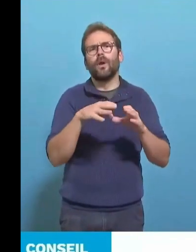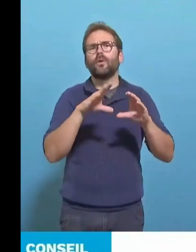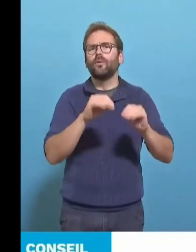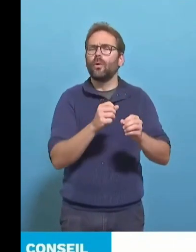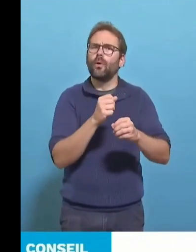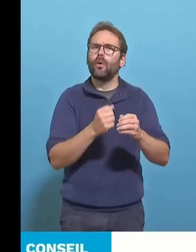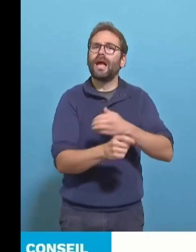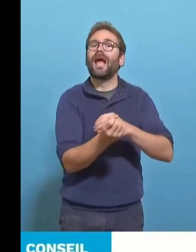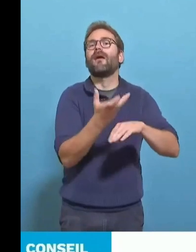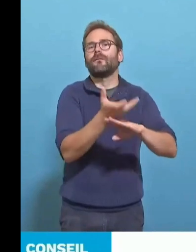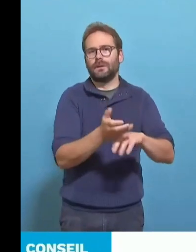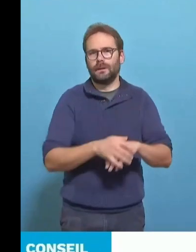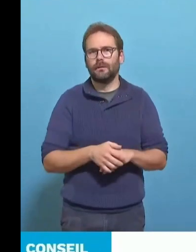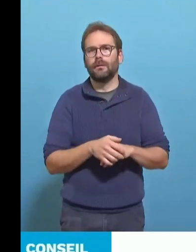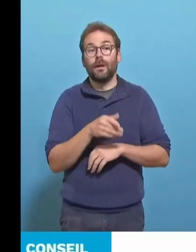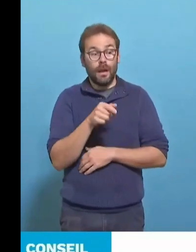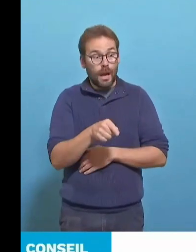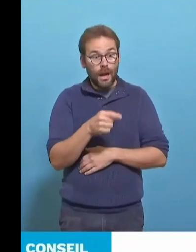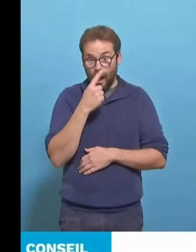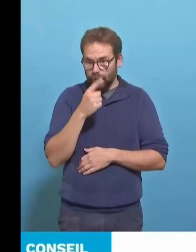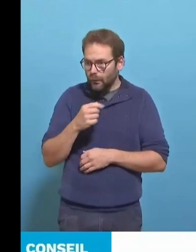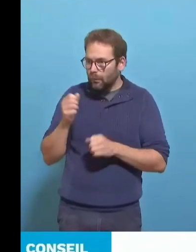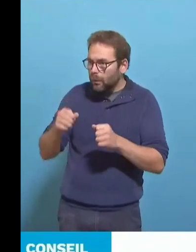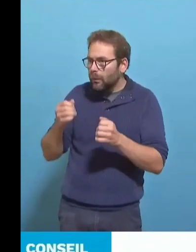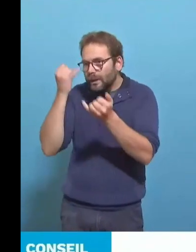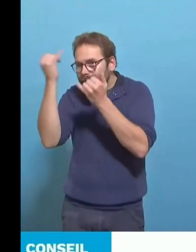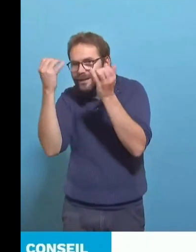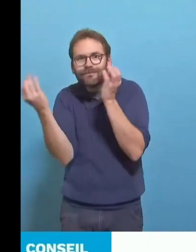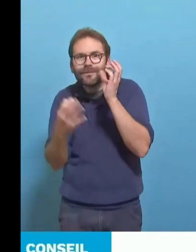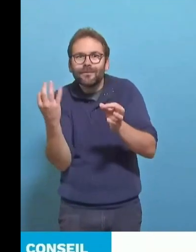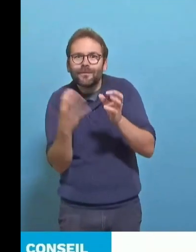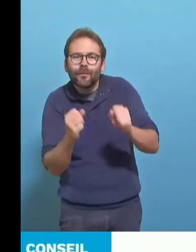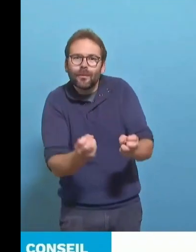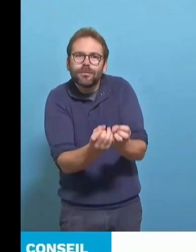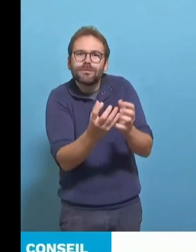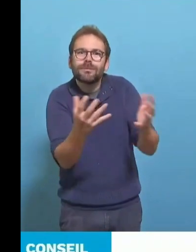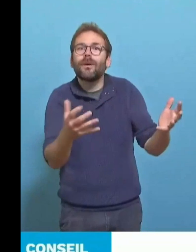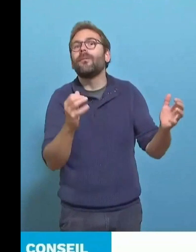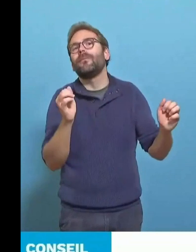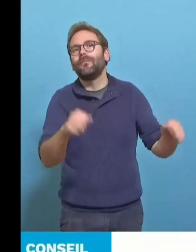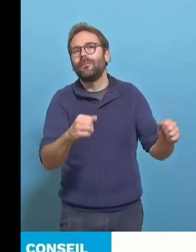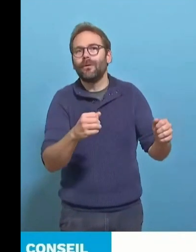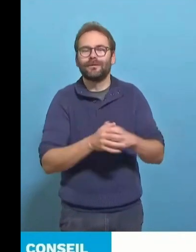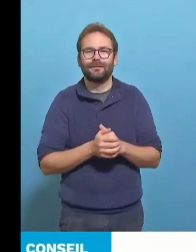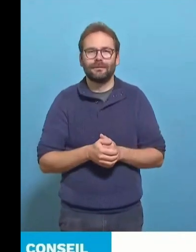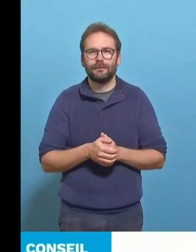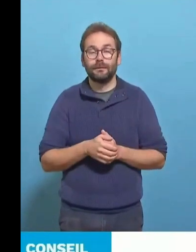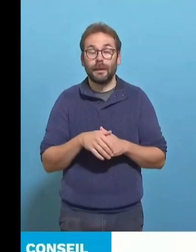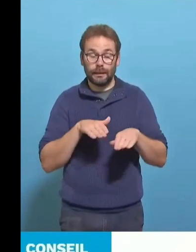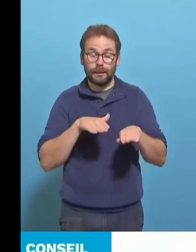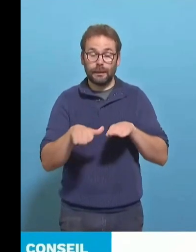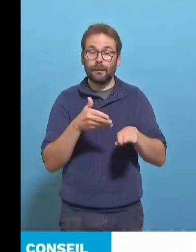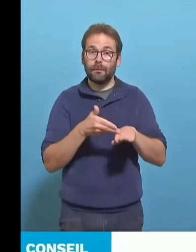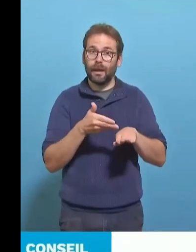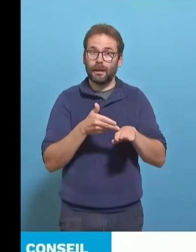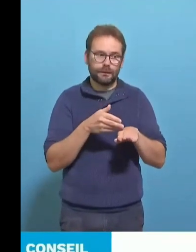Nouvelle série de projets faisant appel à la créativité des habitants et des habitants de Nantes. Cette démarche, de la